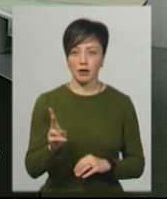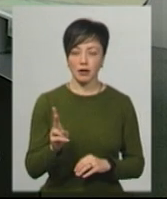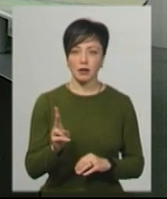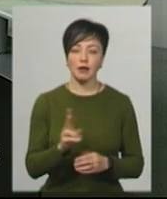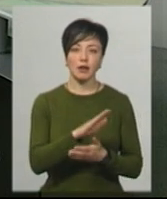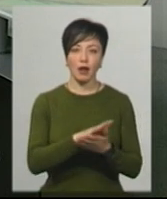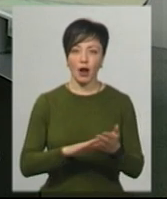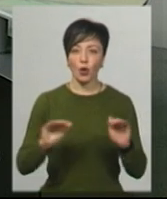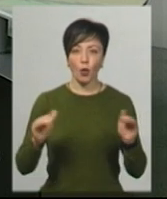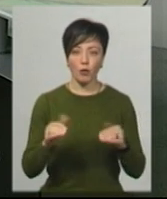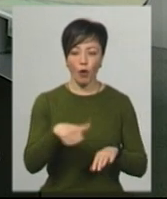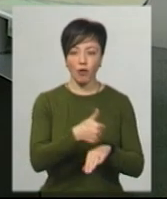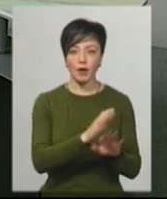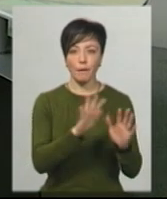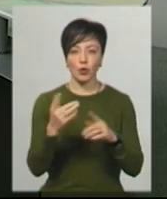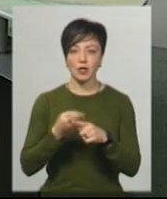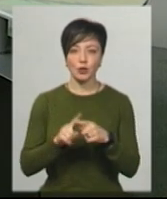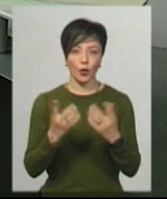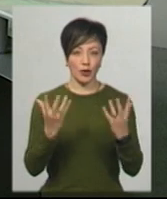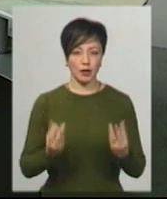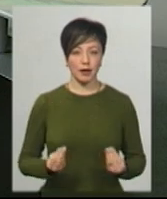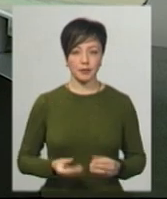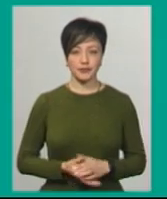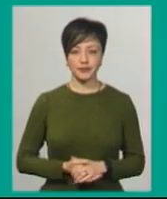Рибак. Далі коротко про головні події сьогодні.